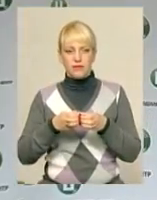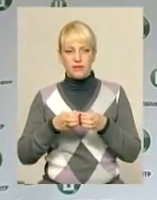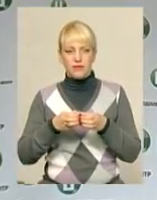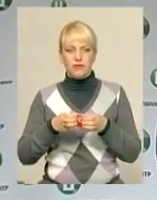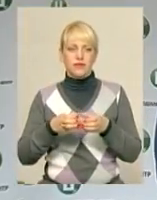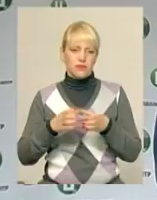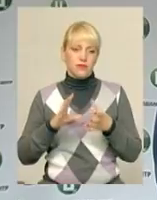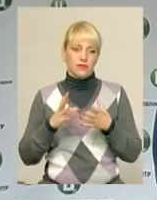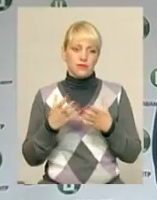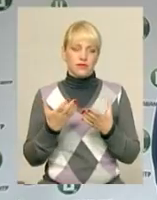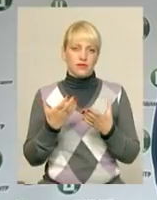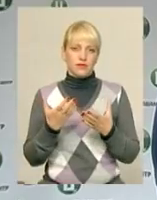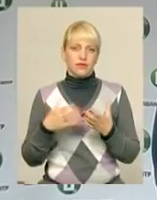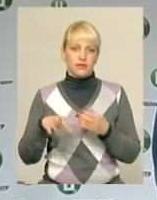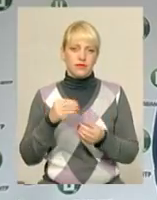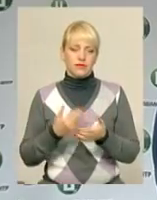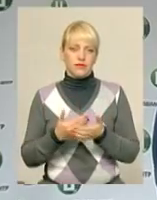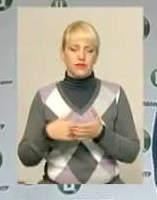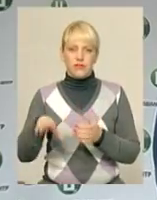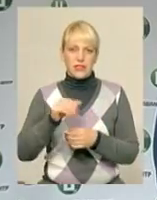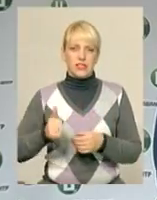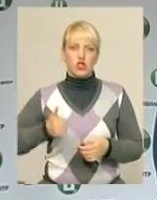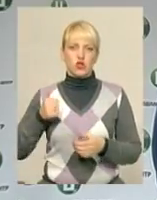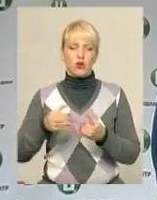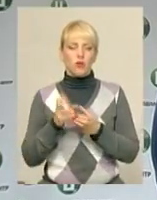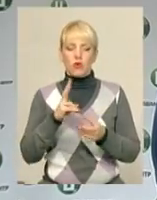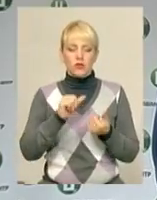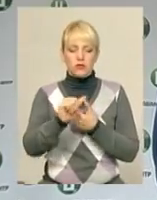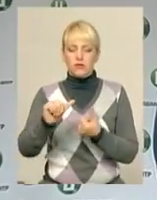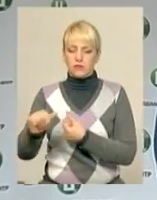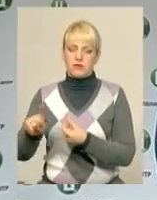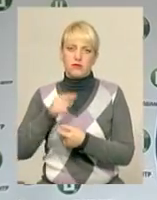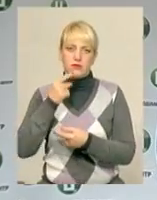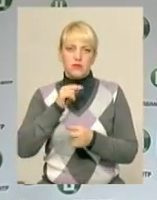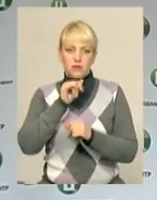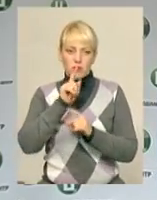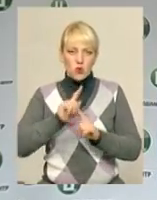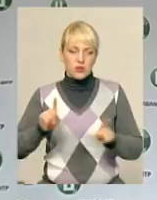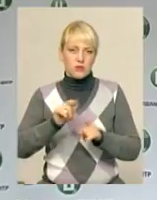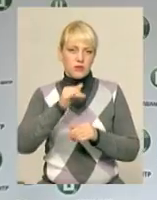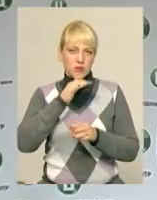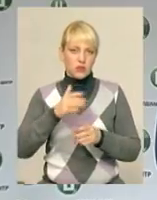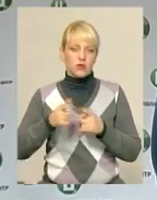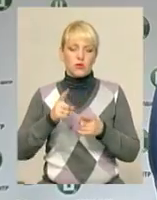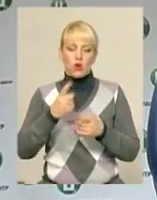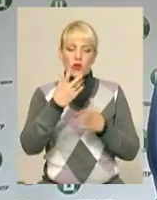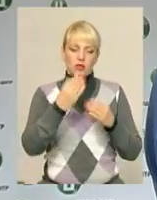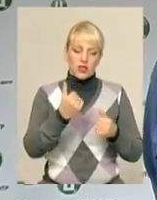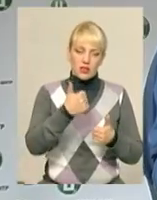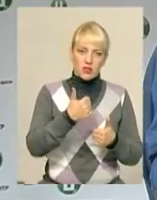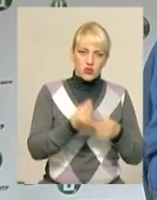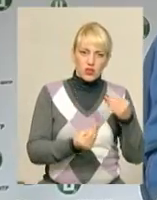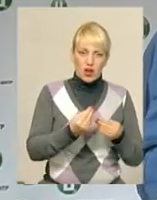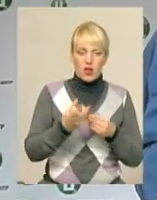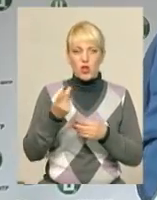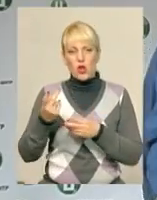В принципі достойні всі команди, тому що тут когось виділяти особливо немає різниці, бо один день грається добре, другий